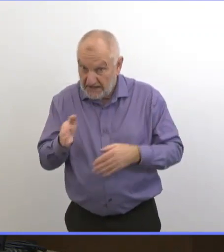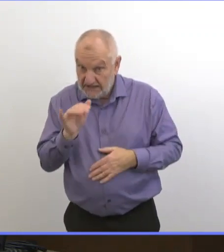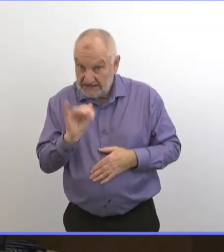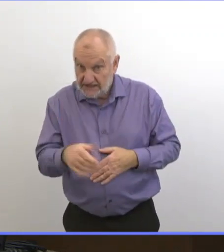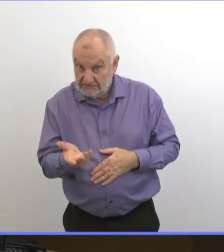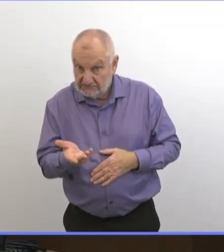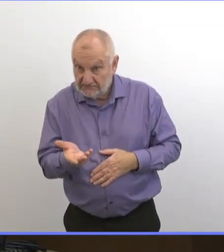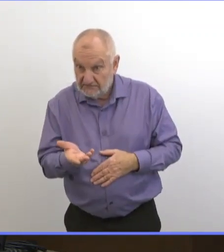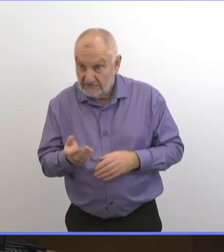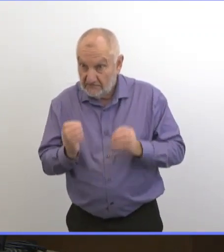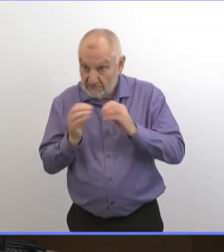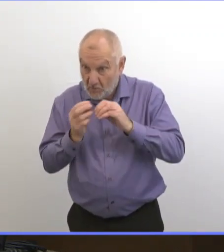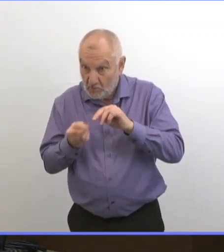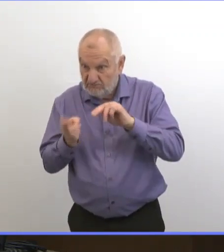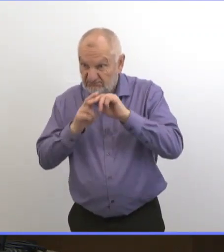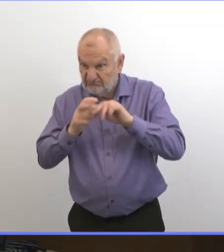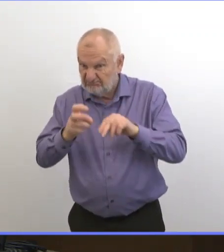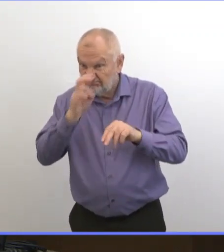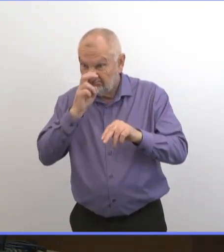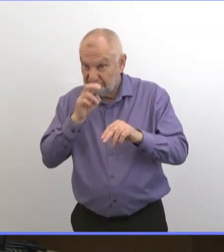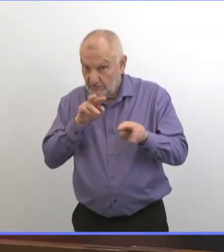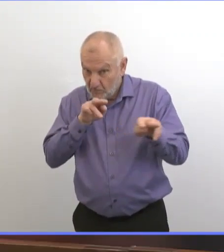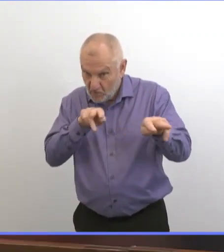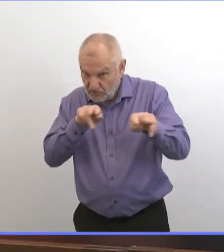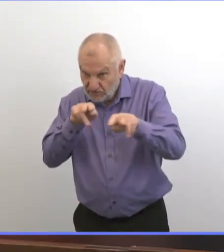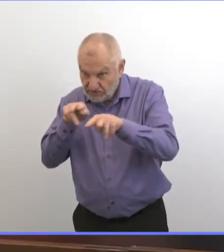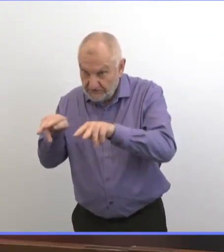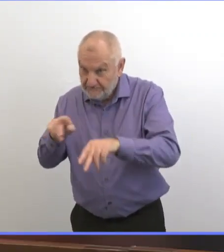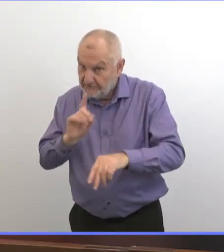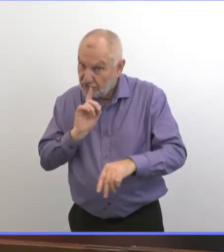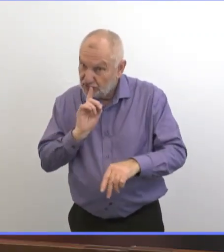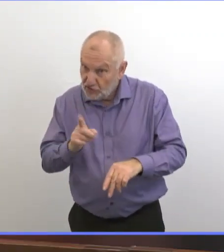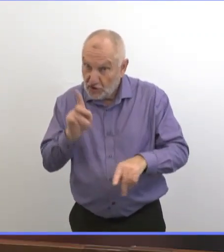'auto-isolement ? Est-ce qu'il y a des plans pour augmenter cette surveillance ?